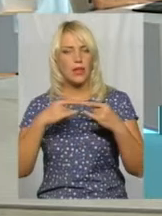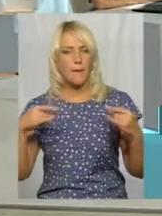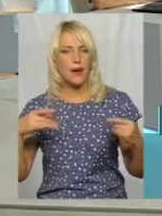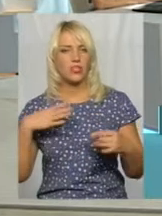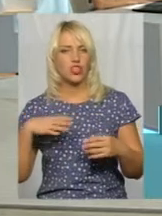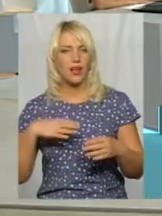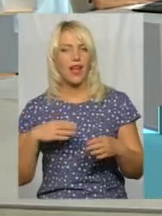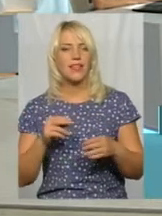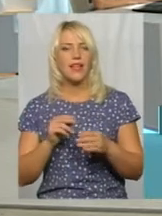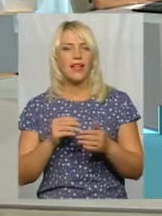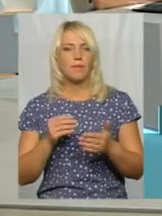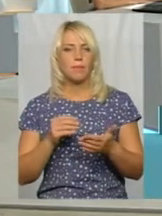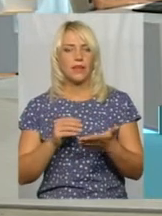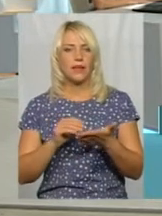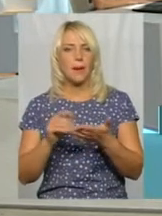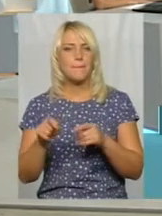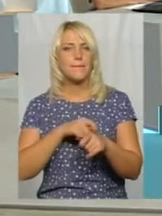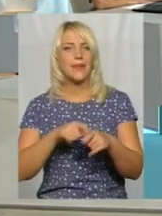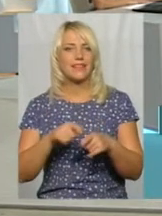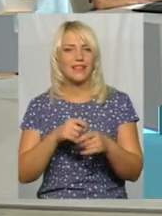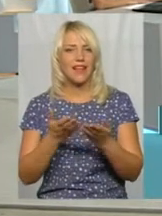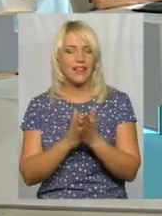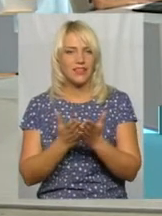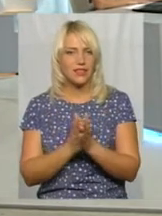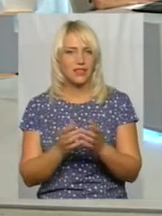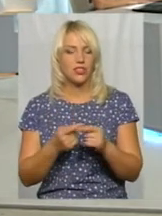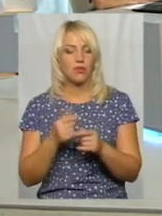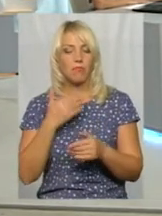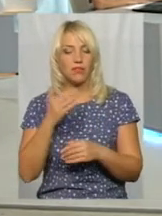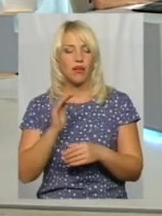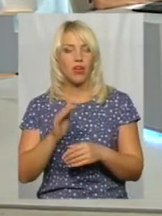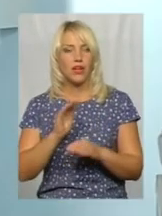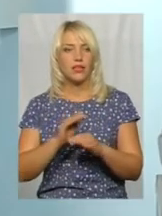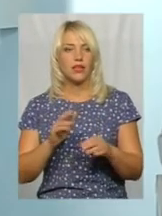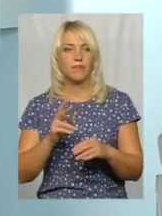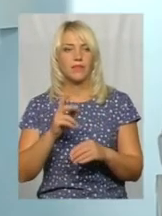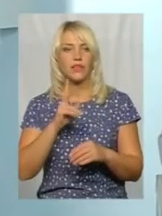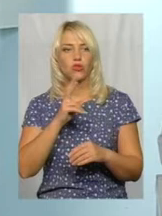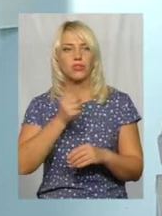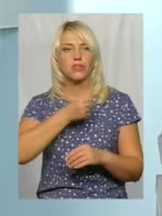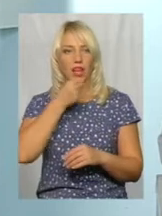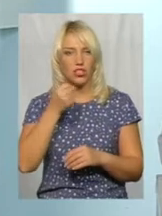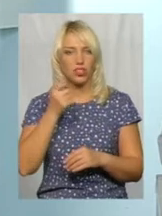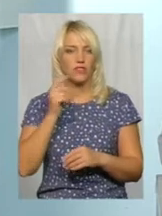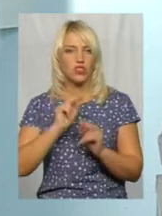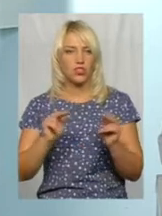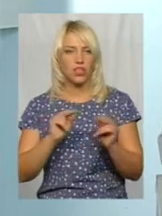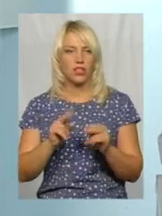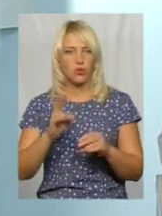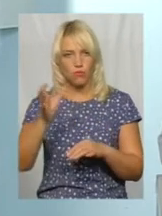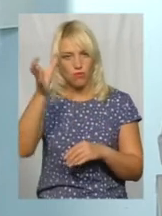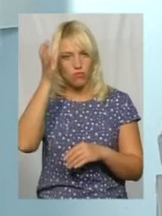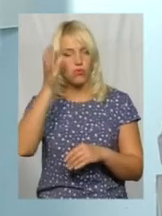матеріалу. І я деяких вчителів запитую вже старшого віку, який вже пенсійного віку, це не секрет. У нас є такі вчителі, досить мутри